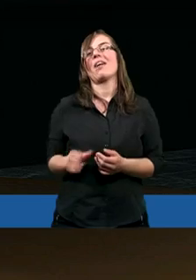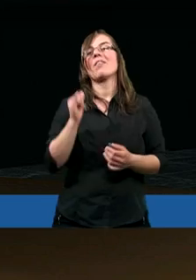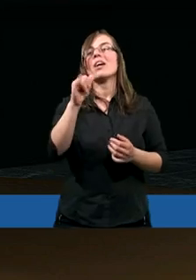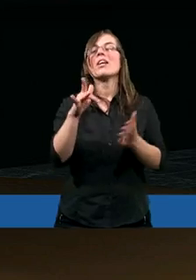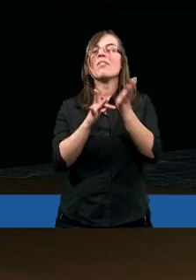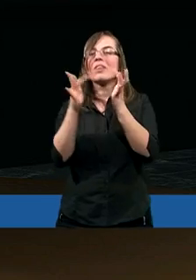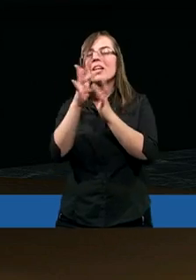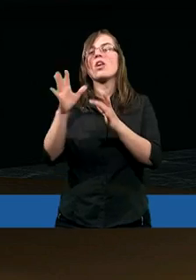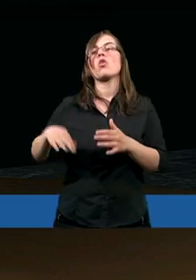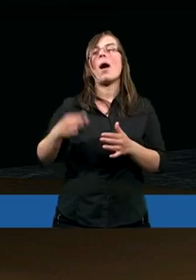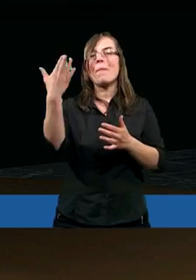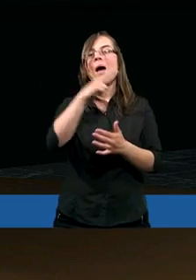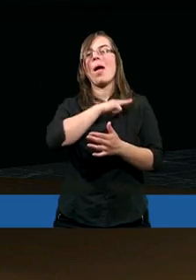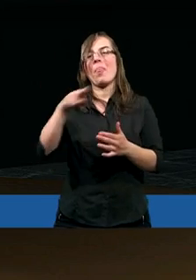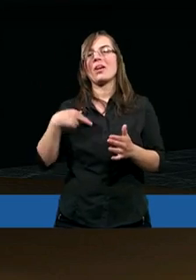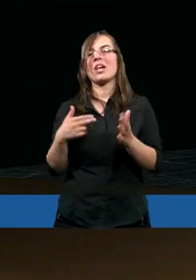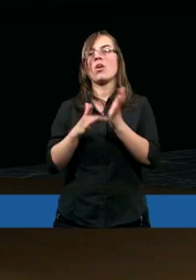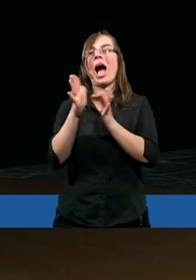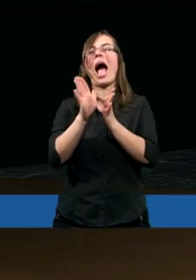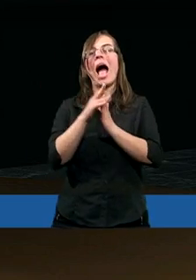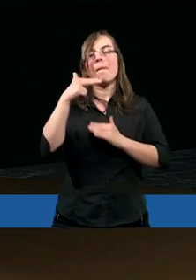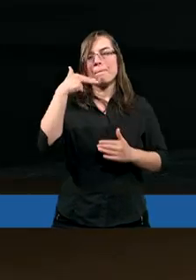oddajemy przez Chrystusa, Pan naszego. Amen.